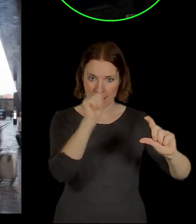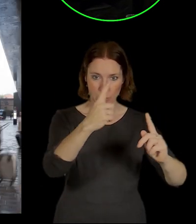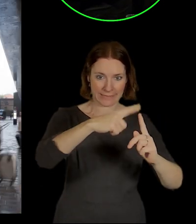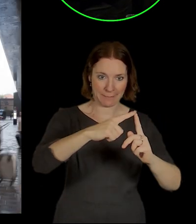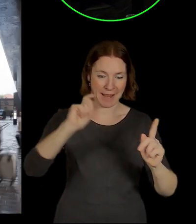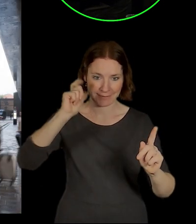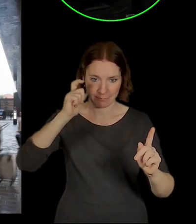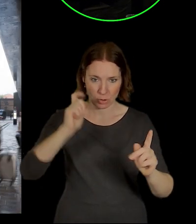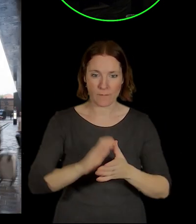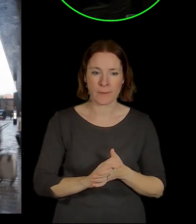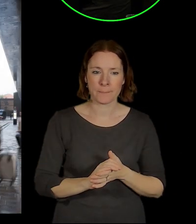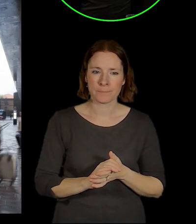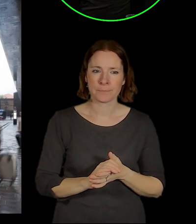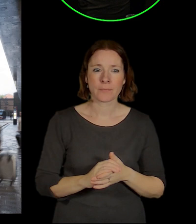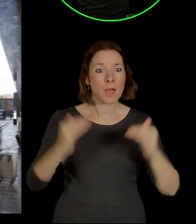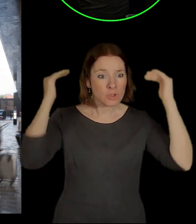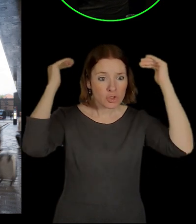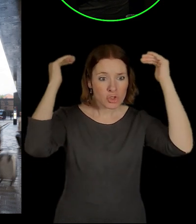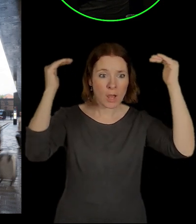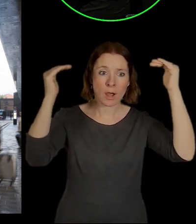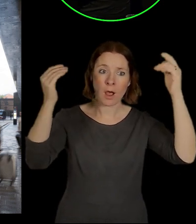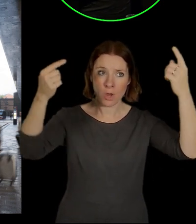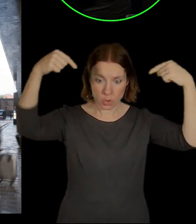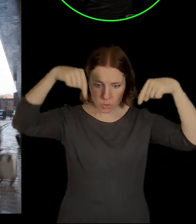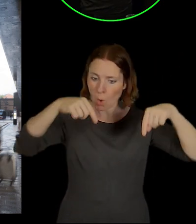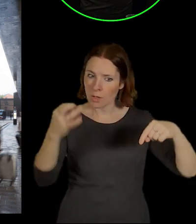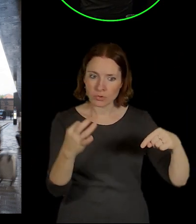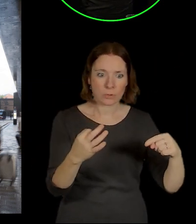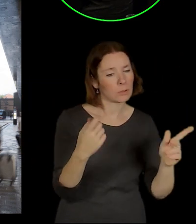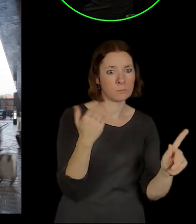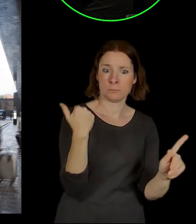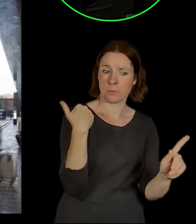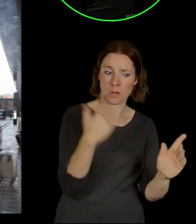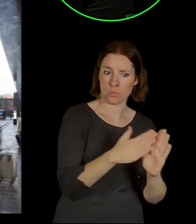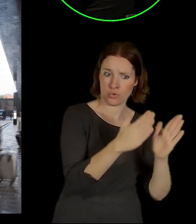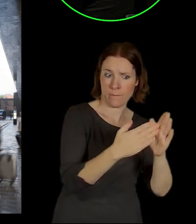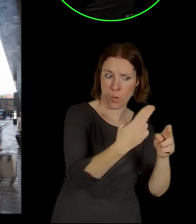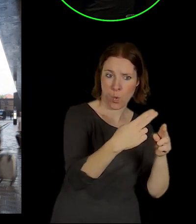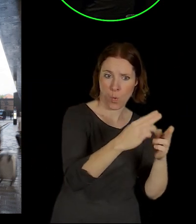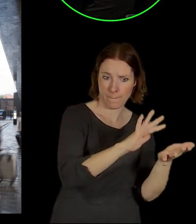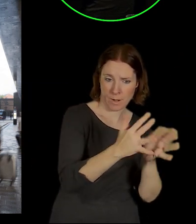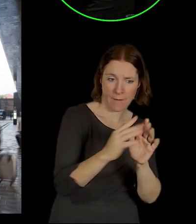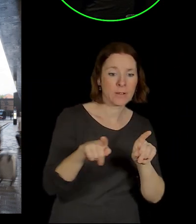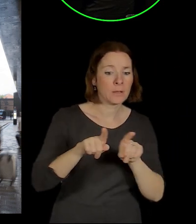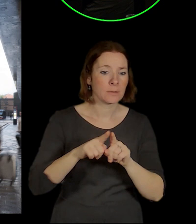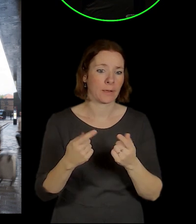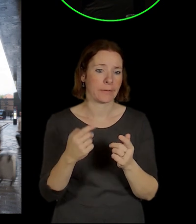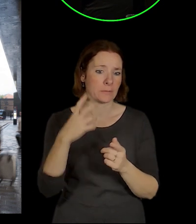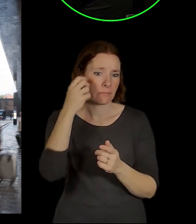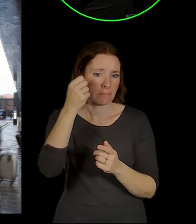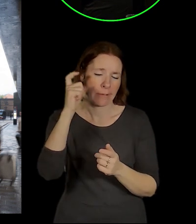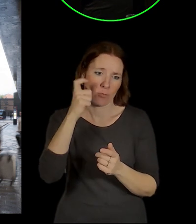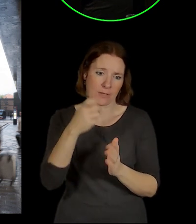kromě toho, že jsou tam ty původní stavby, rekonstruované koležiště Smíchovského nádraží,